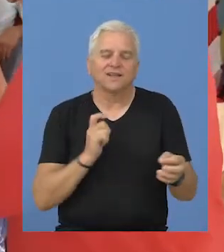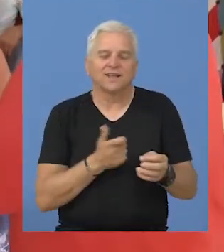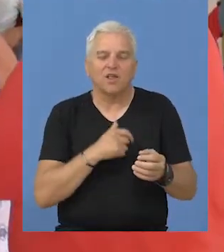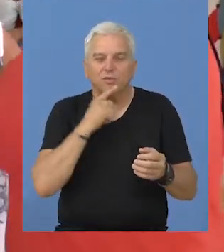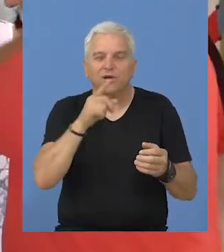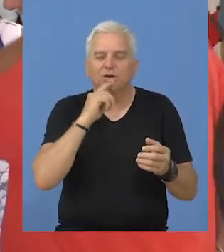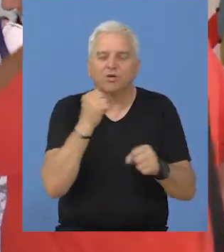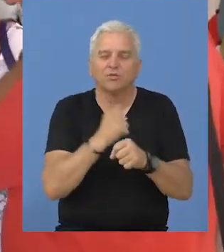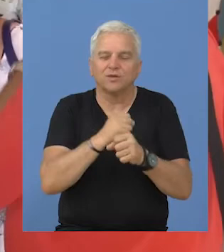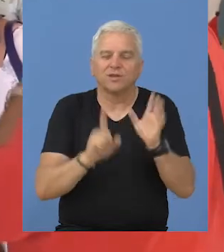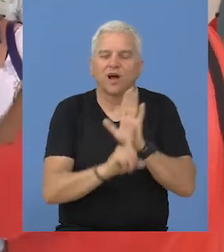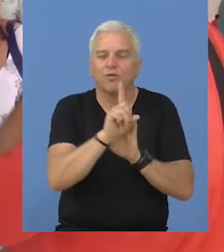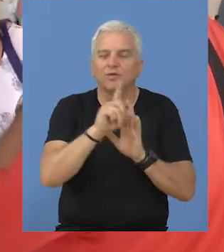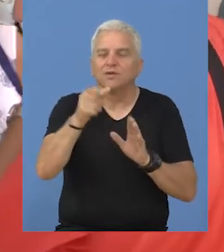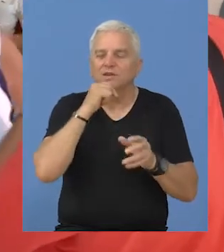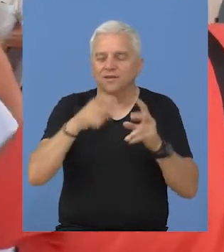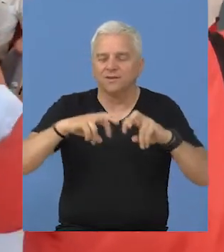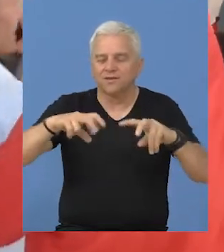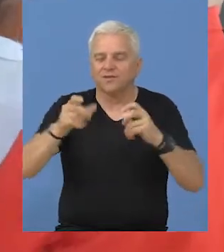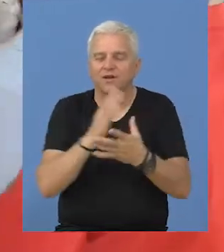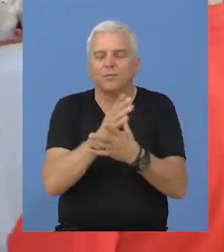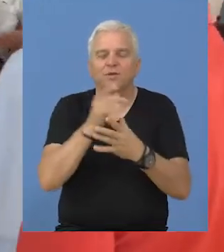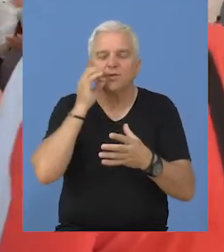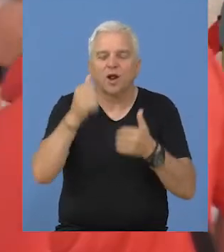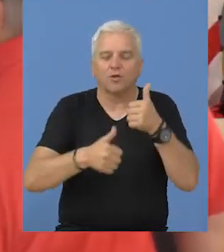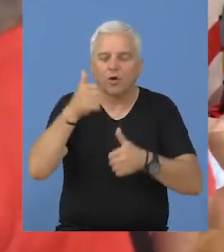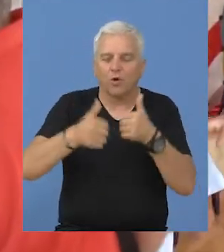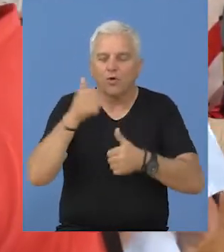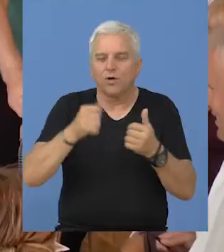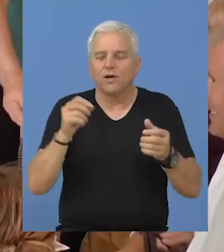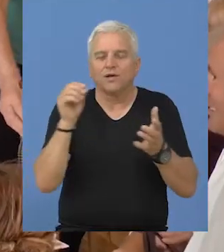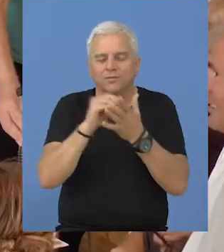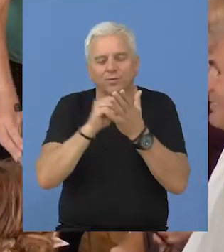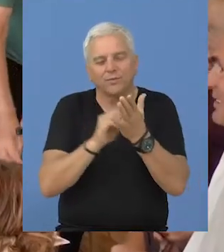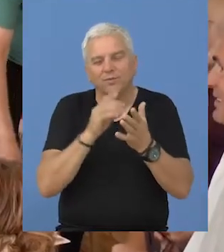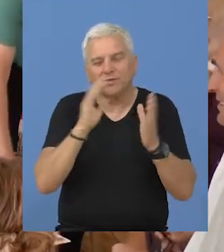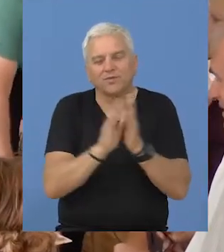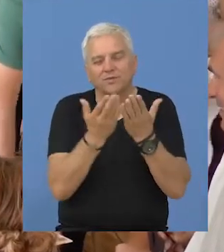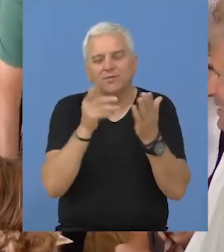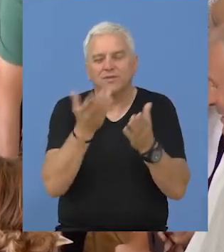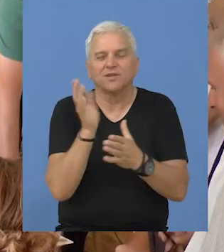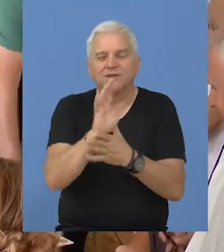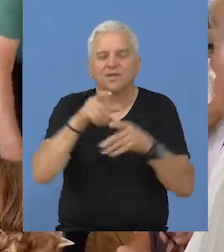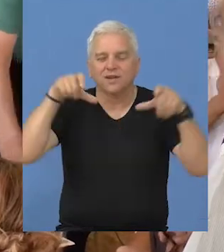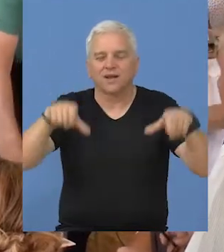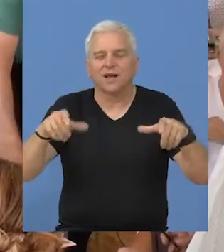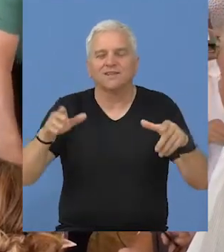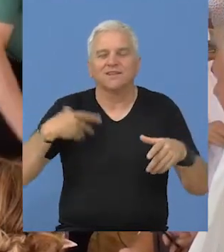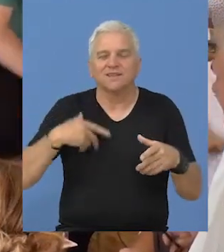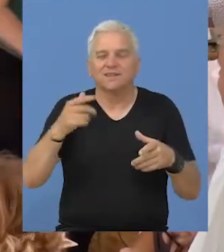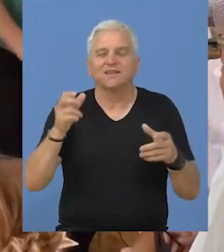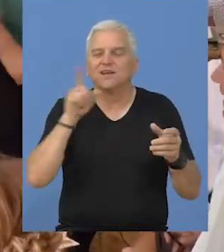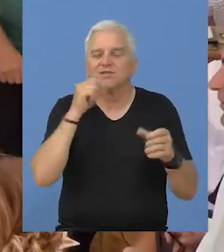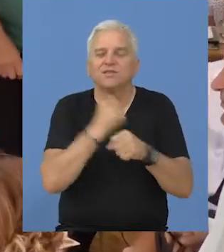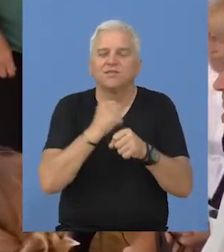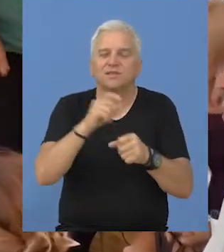zaljubljenih, koji je nastao kao rezultat istoimenog međunarodnog konkursa. Zbirka je predstavljena u prostorijama Kancelarije za